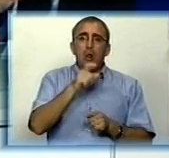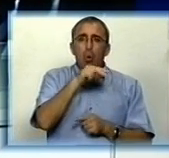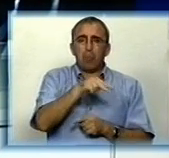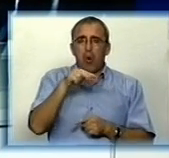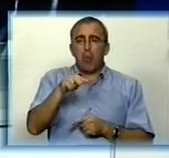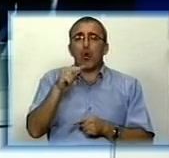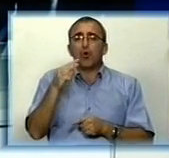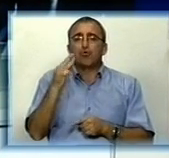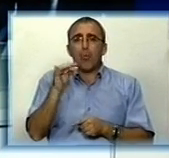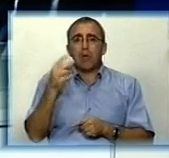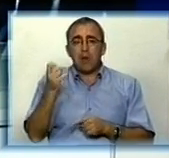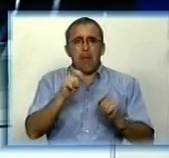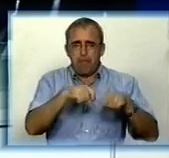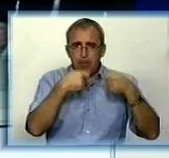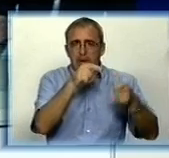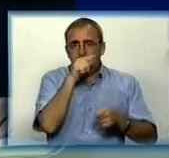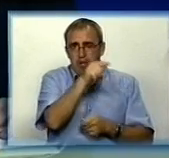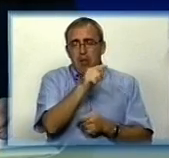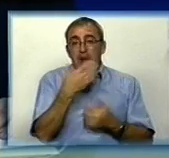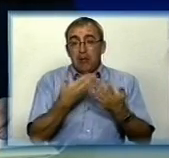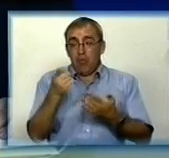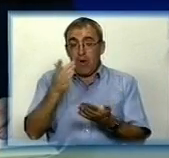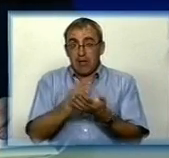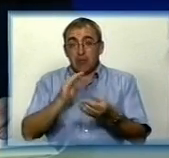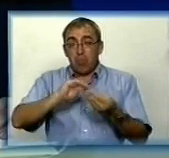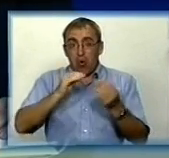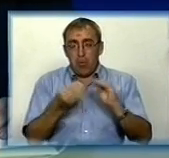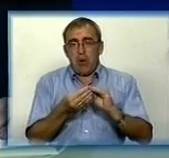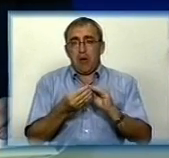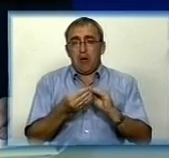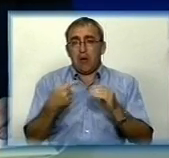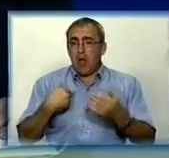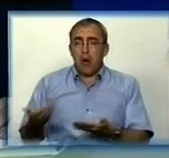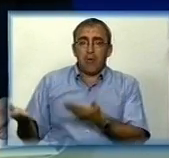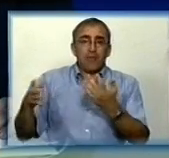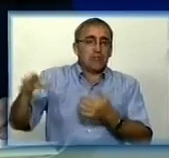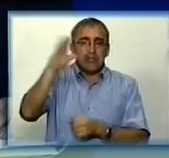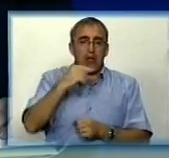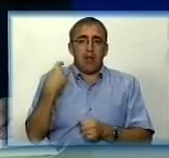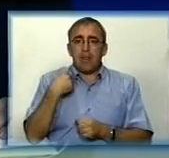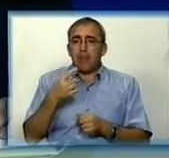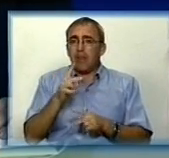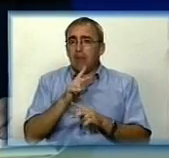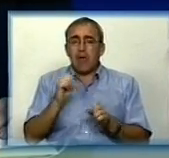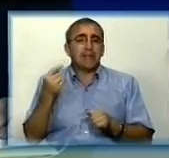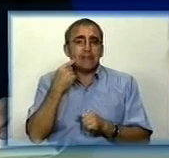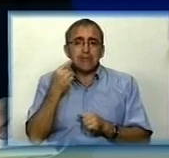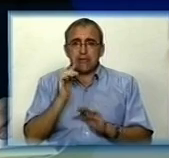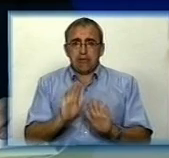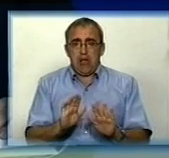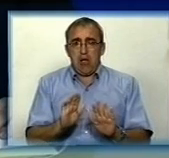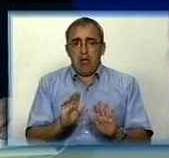і це теж буде передано їй. Тому, якщо у вас такі є проблеми, я приглашаю всіх керівградців не стесняться,